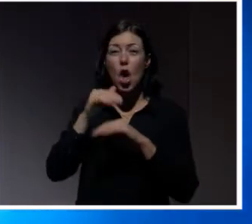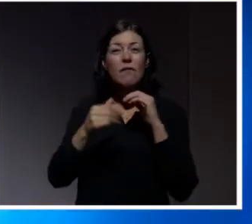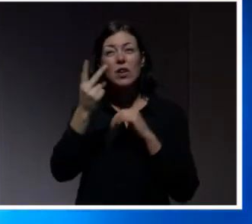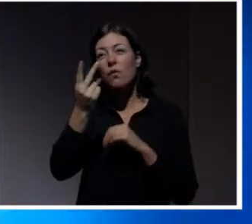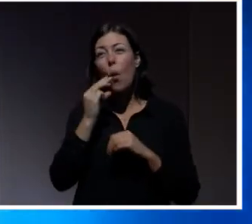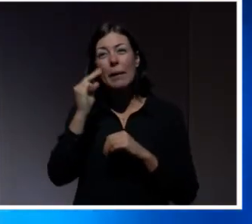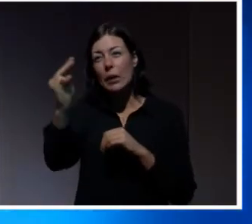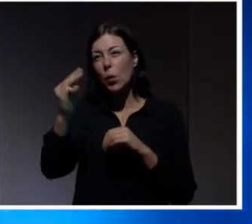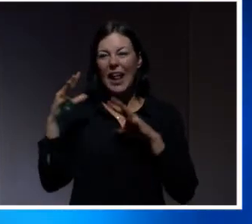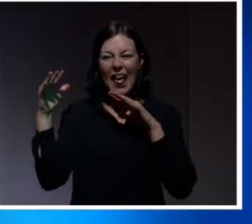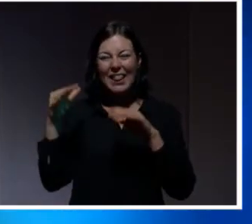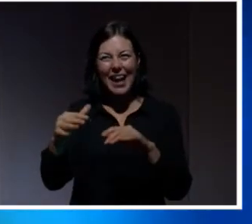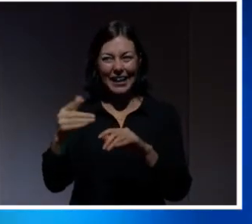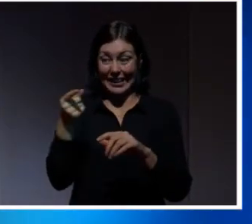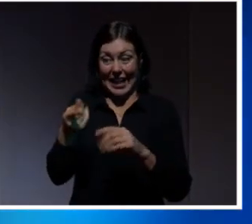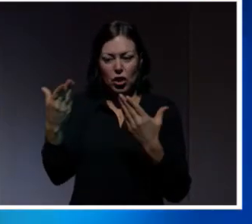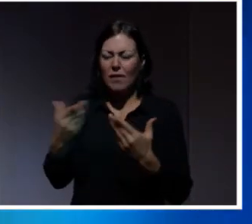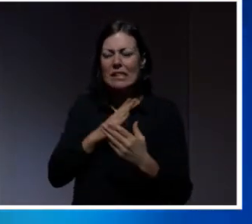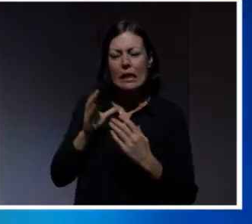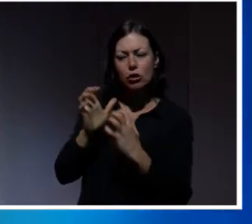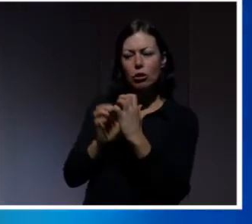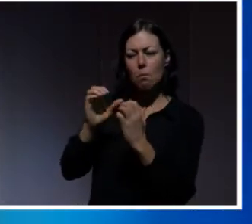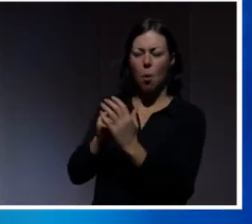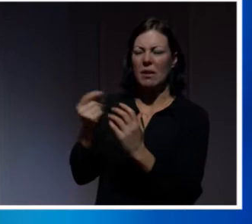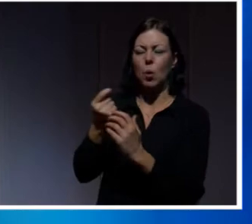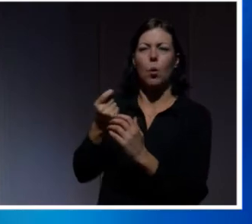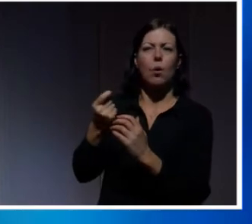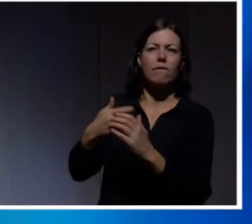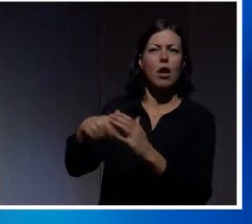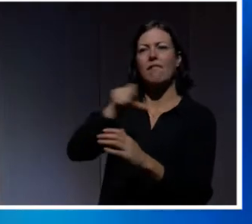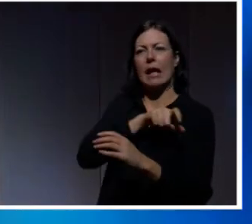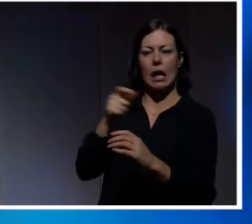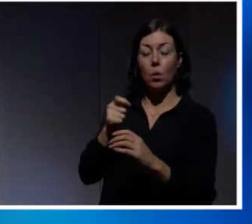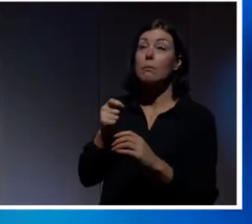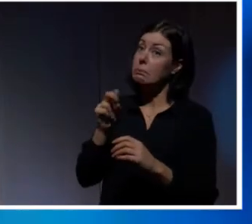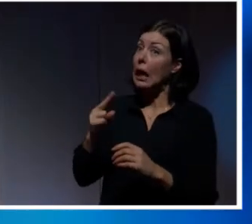någon gång i förra veckan. Om jag vill, det finns inget datum där. Hur som. Det är rätt många.